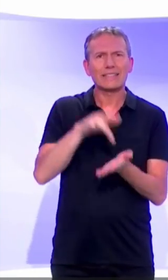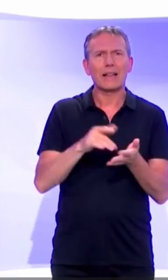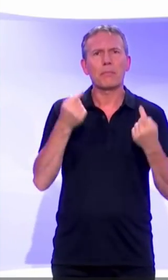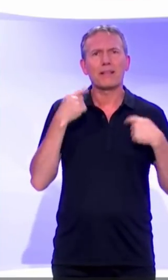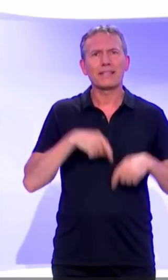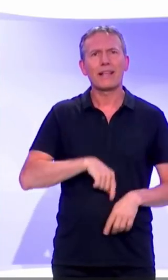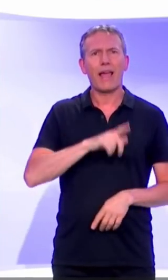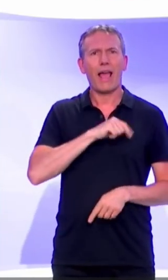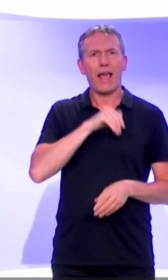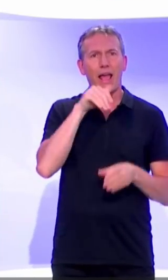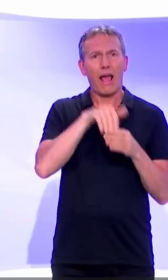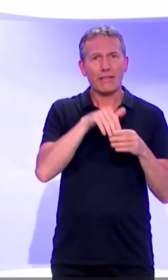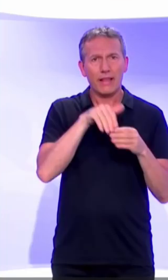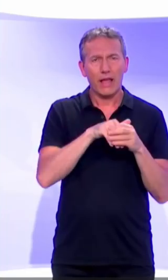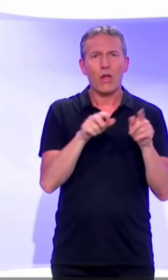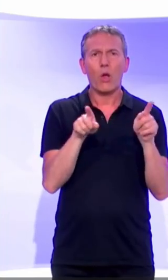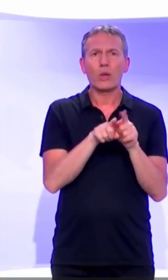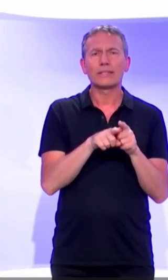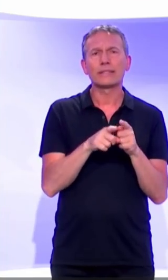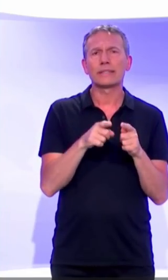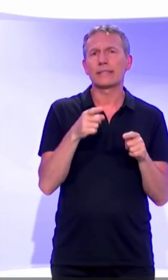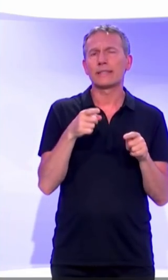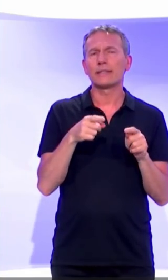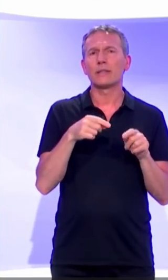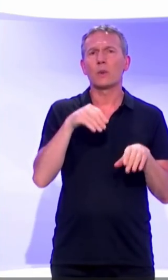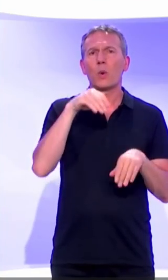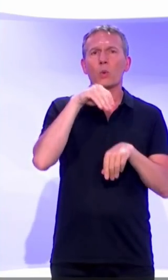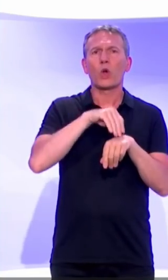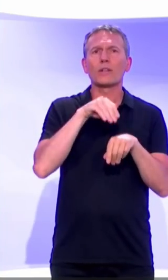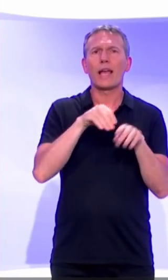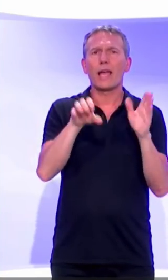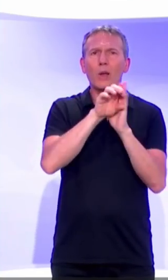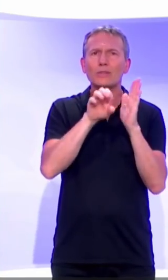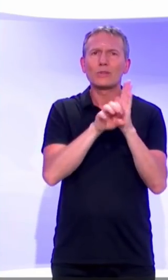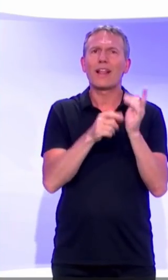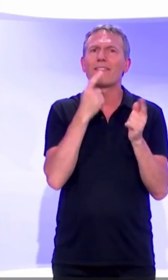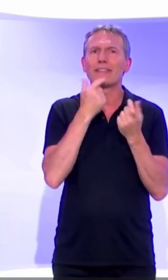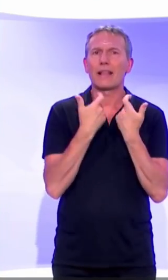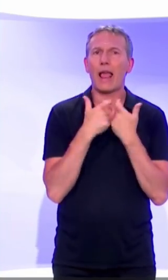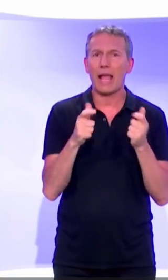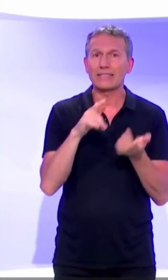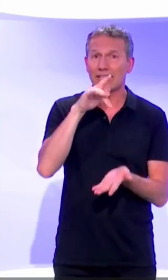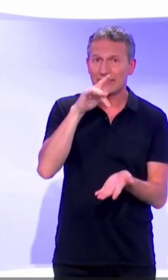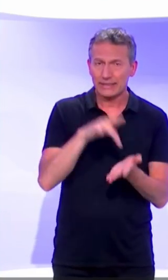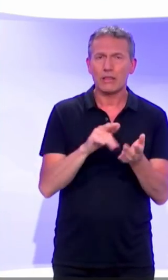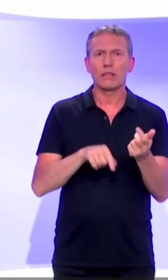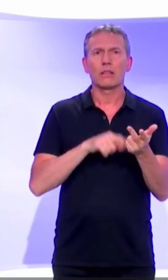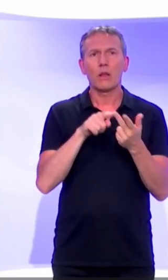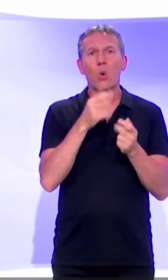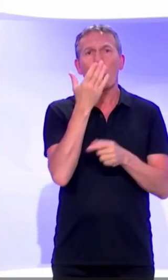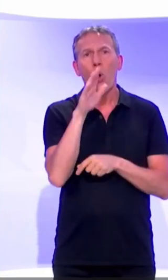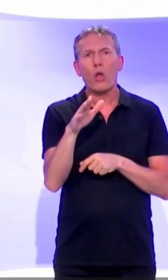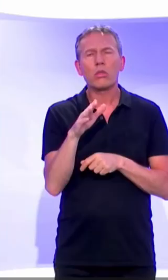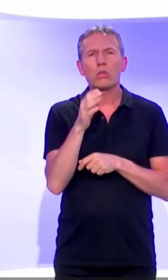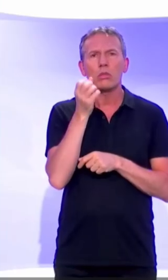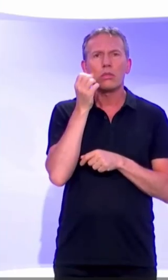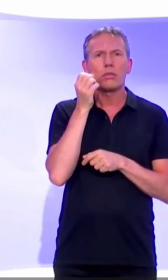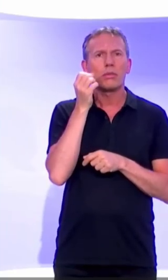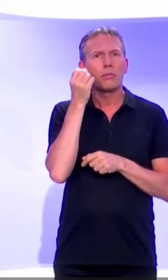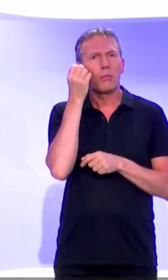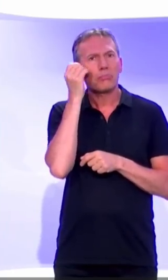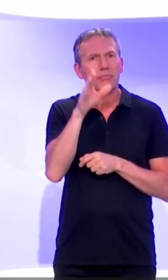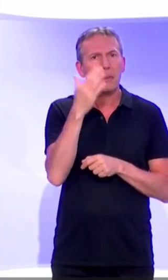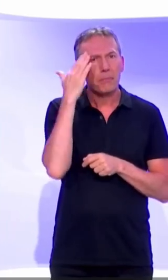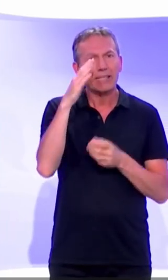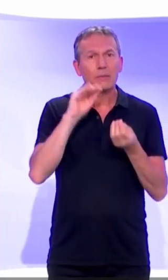celui du Conseil constitutionnel, pour faciliter aussi l'accès, je vous confirme que dès qu'il y aura des signalements de difficultés, nous ferons tout